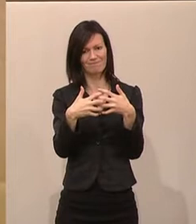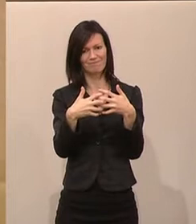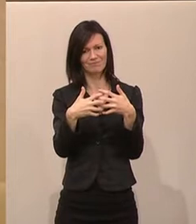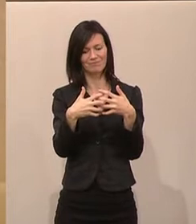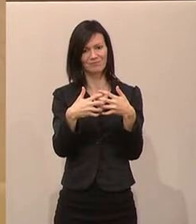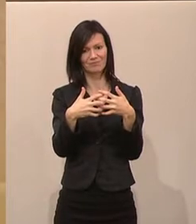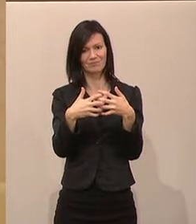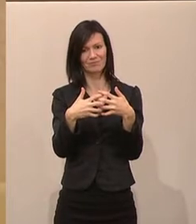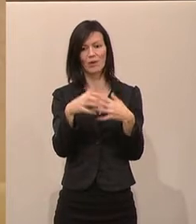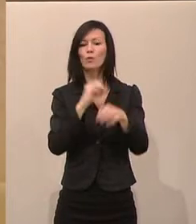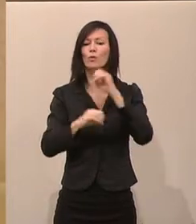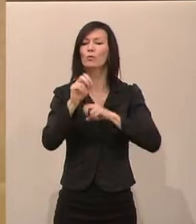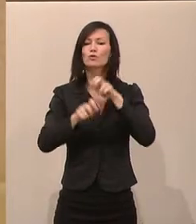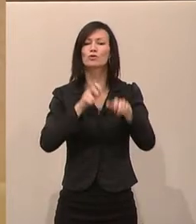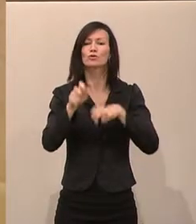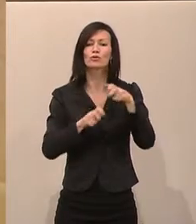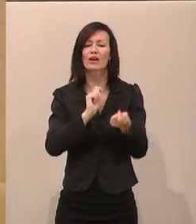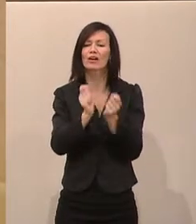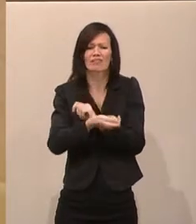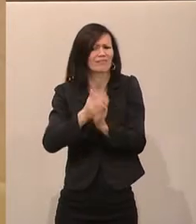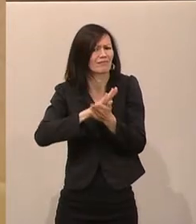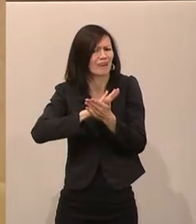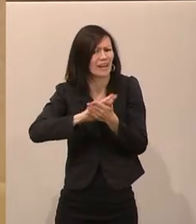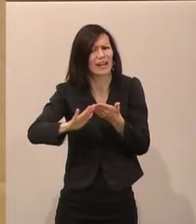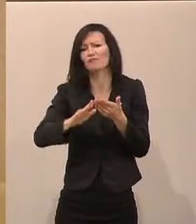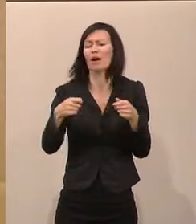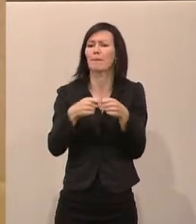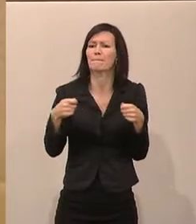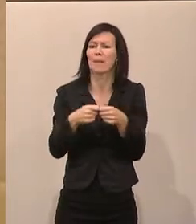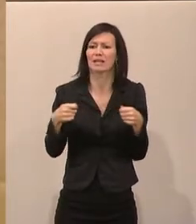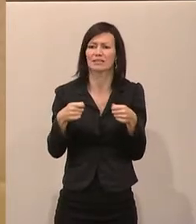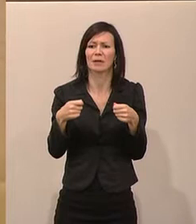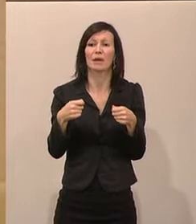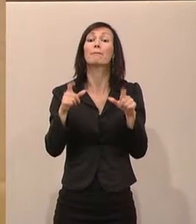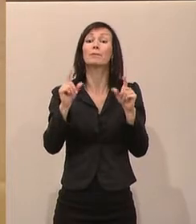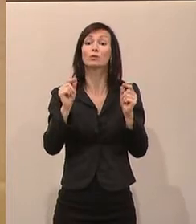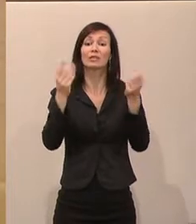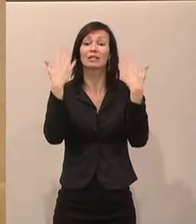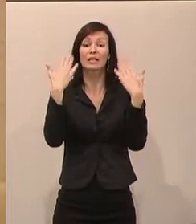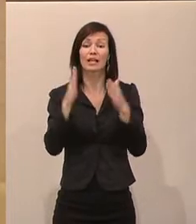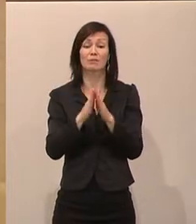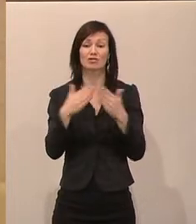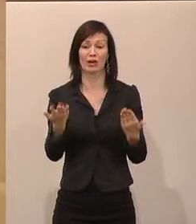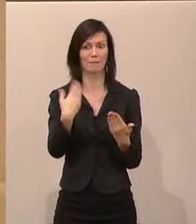ist ein simples Instrument, das einfach den Klimaschaden verteuert und nicht die Belastungen erhöht.